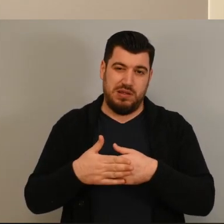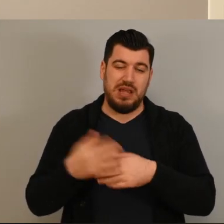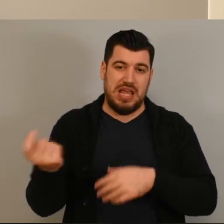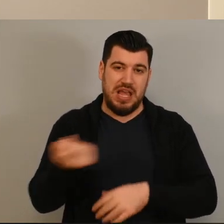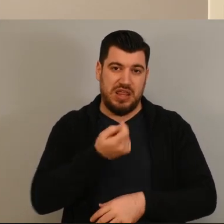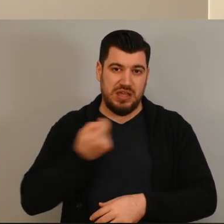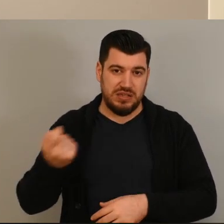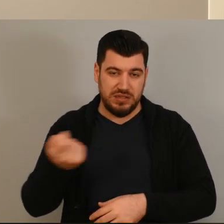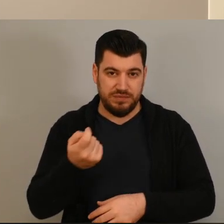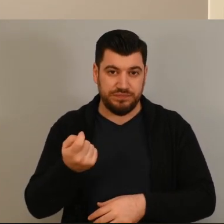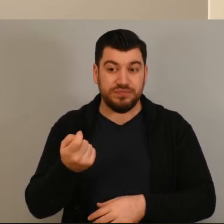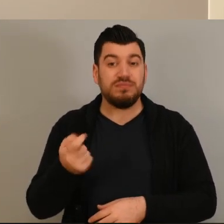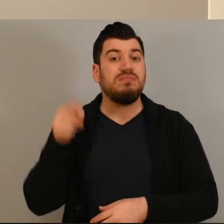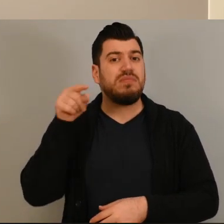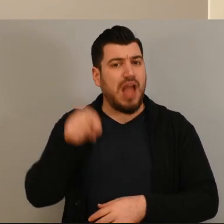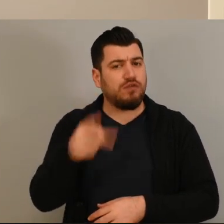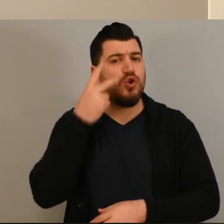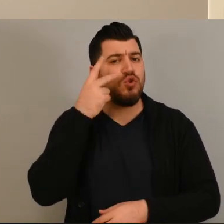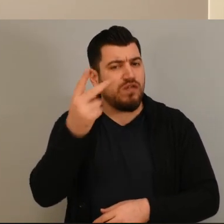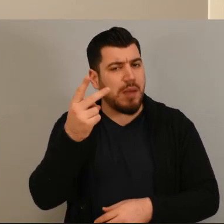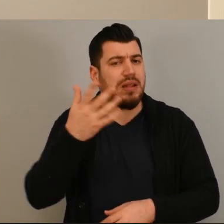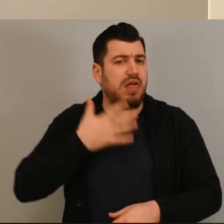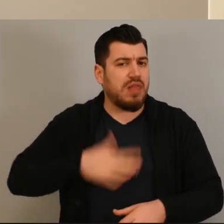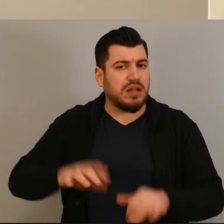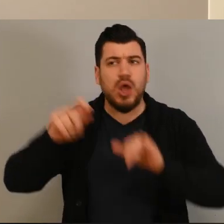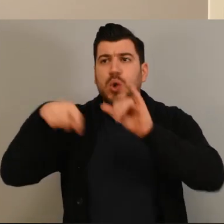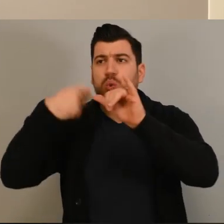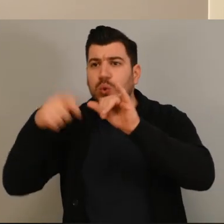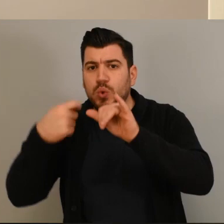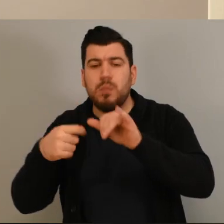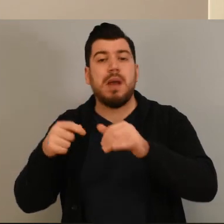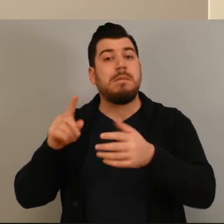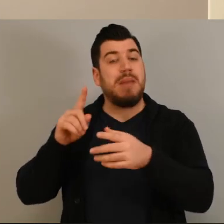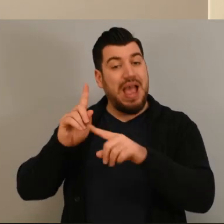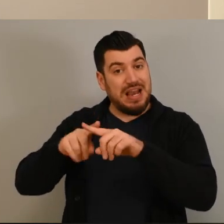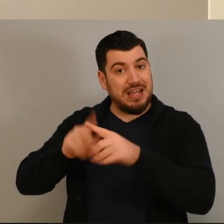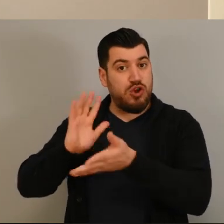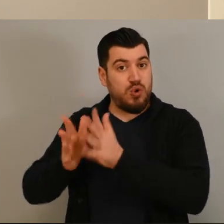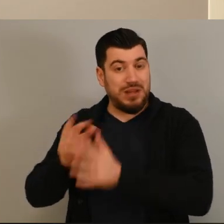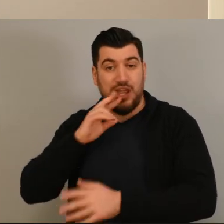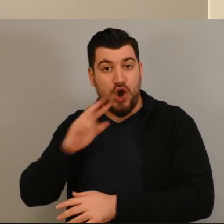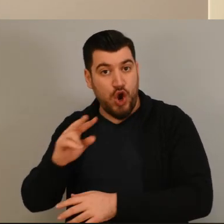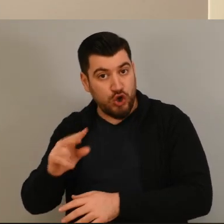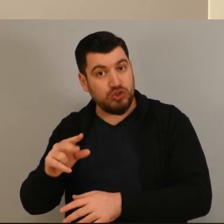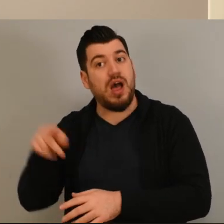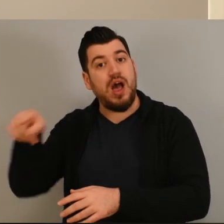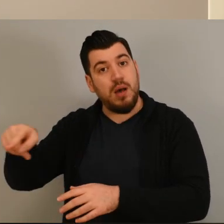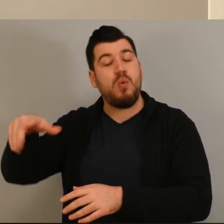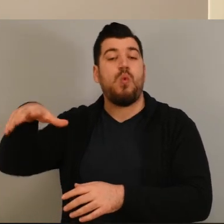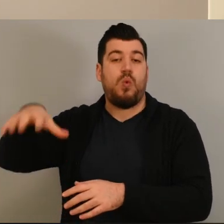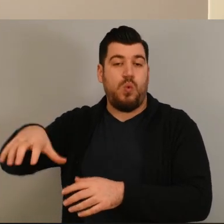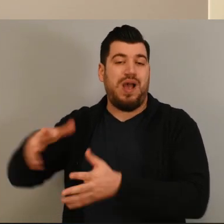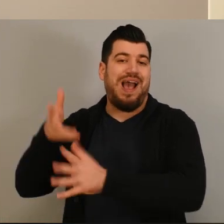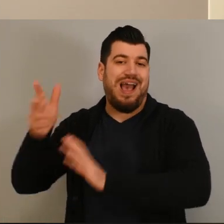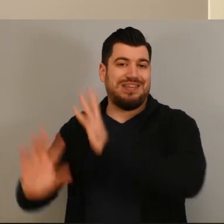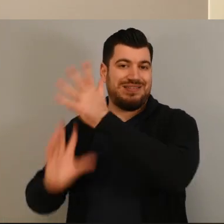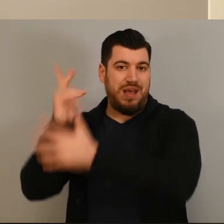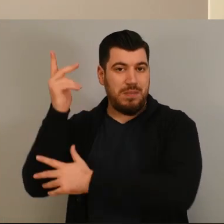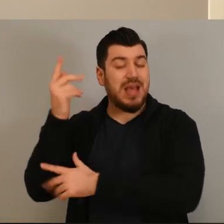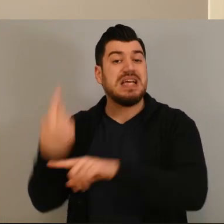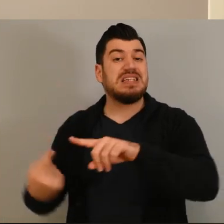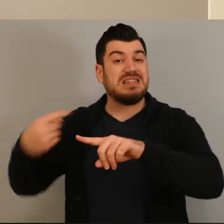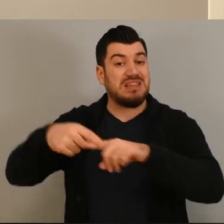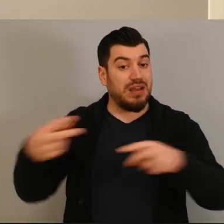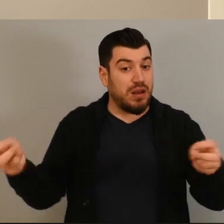τον απαιτούμενο χρόνο του Δελτίου το οποίο το βλέπετε και στο κανάλι μας στο YouTube με ελληνική νοηματική γλώσσα πάντα χάρη στη